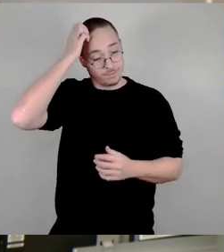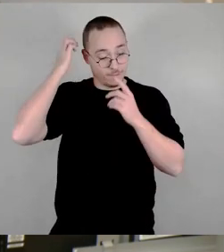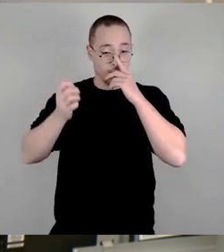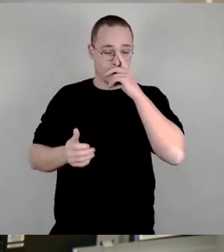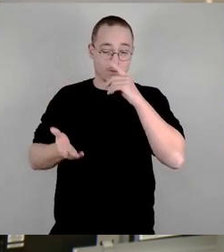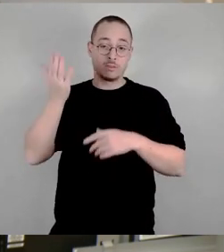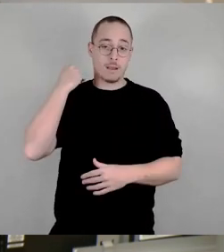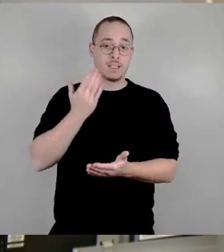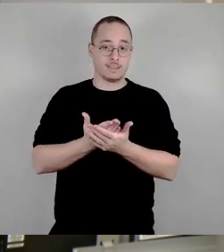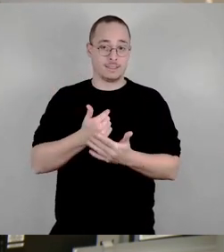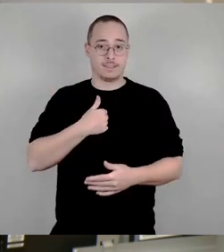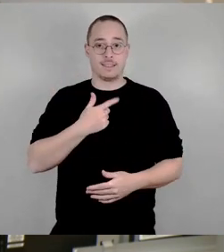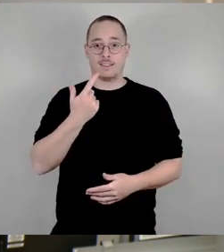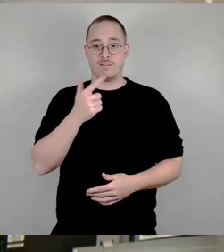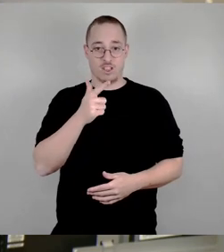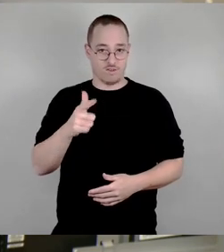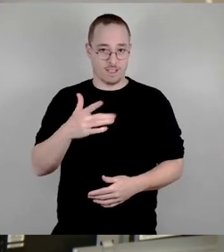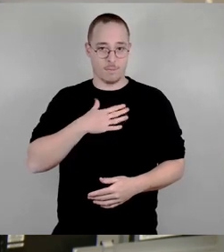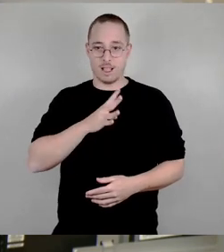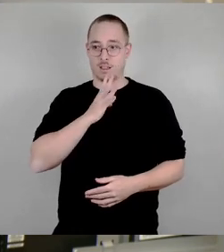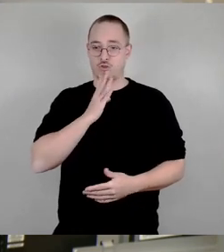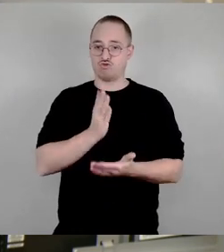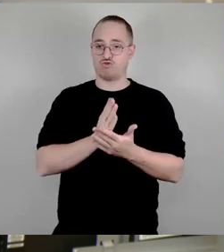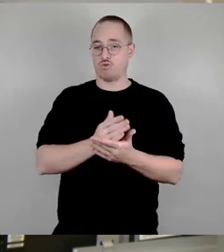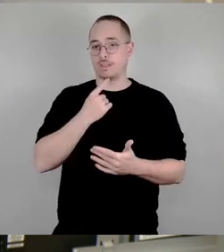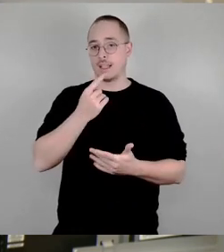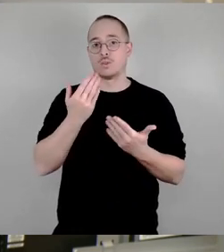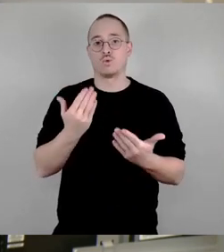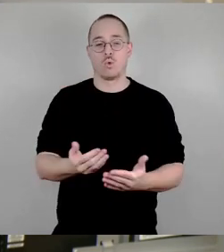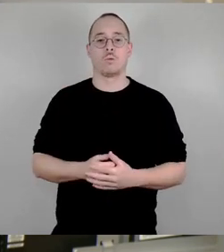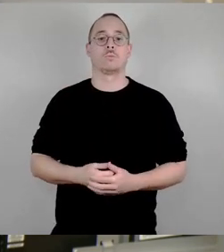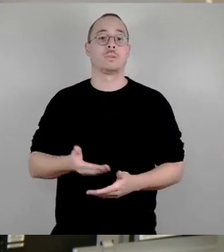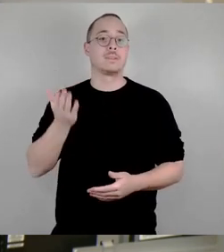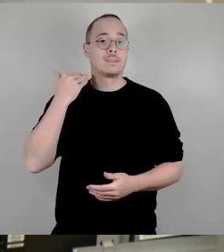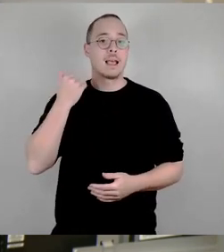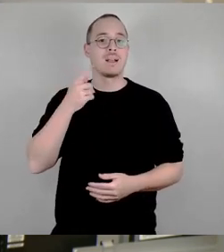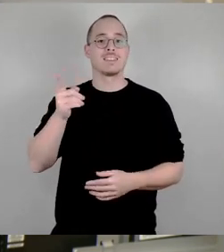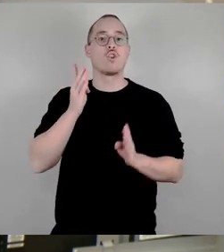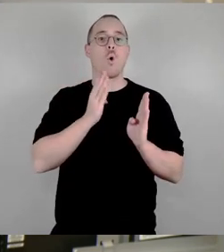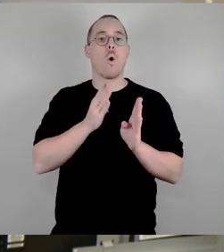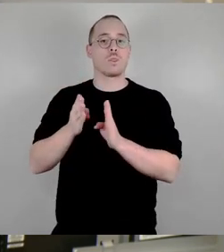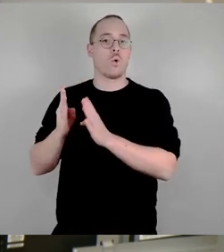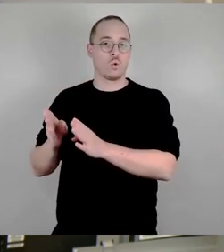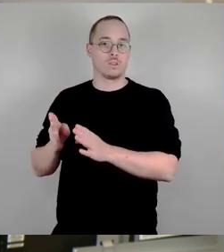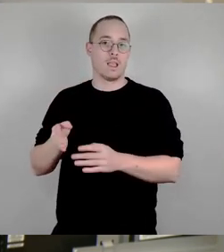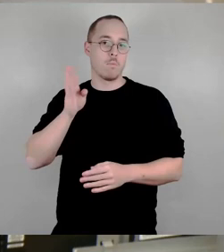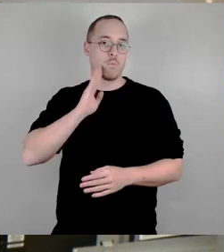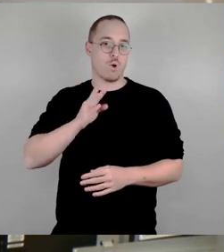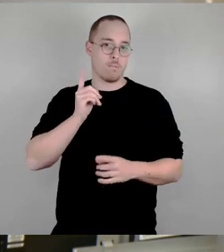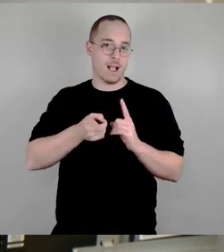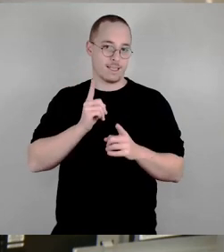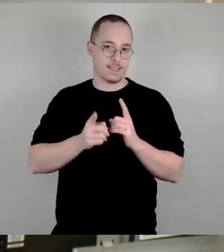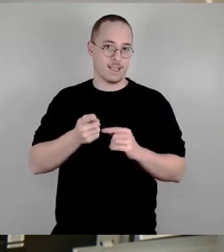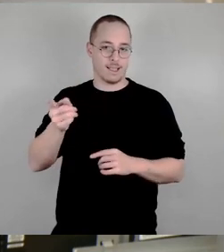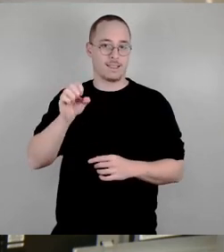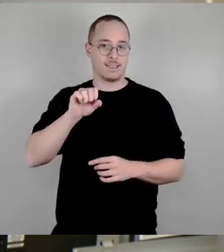noch hochgeschätzte Ordnungsmeister Sittel gab mir Recht. Was lustig ist, denn damals wie